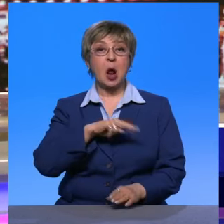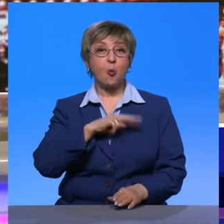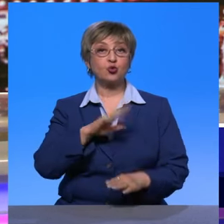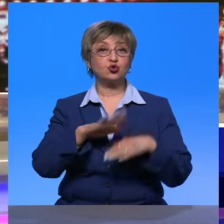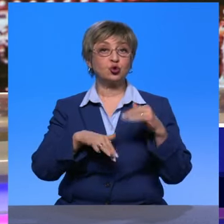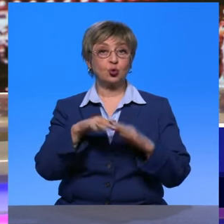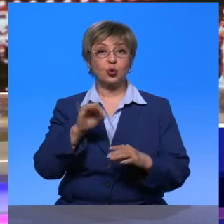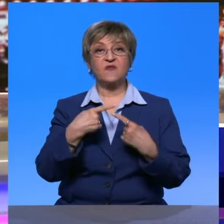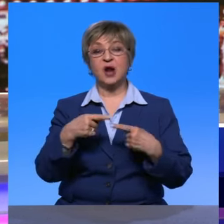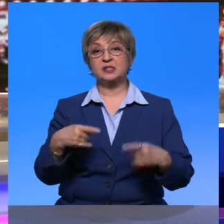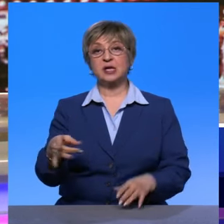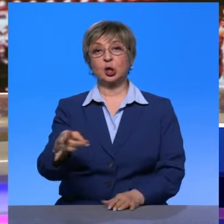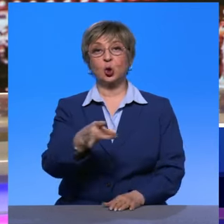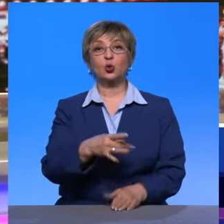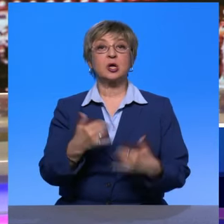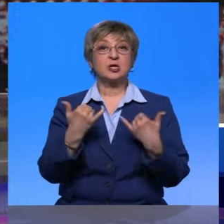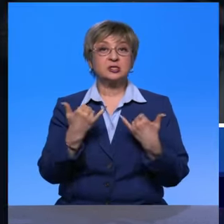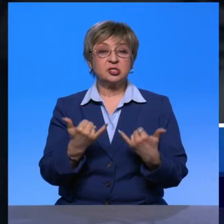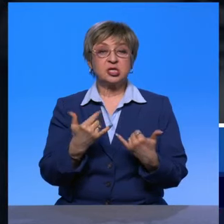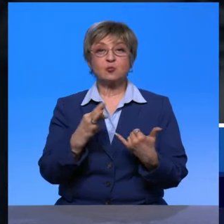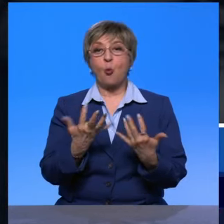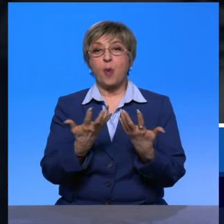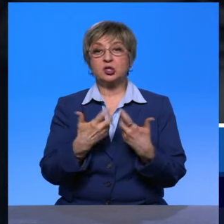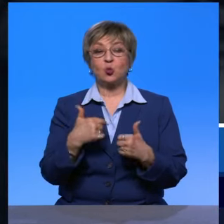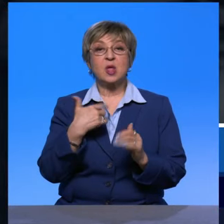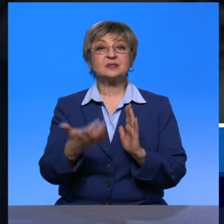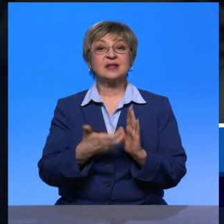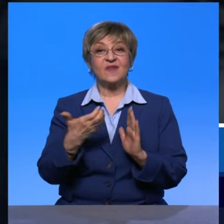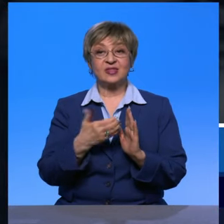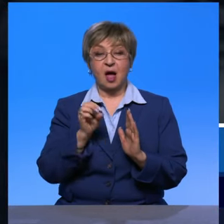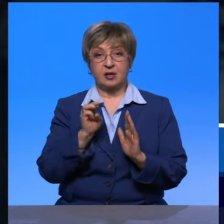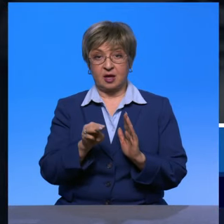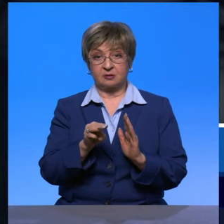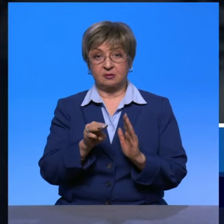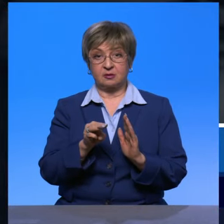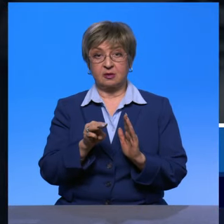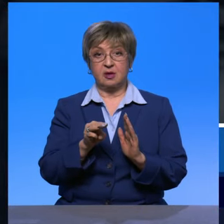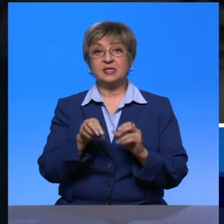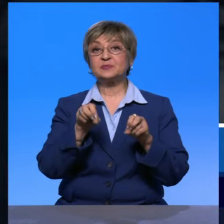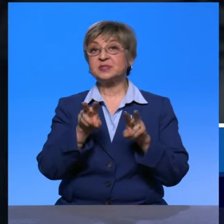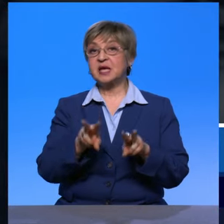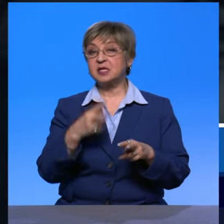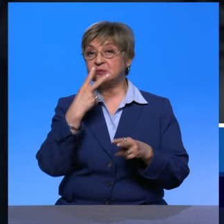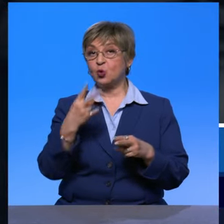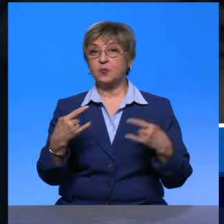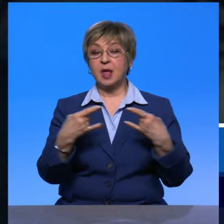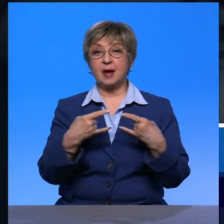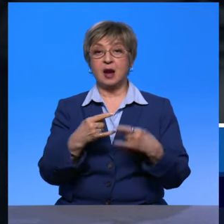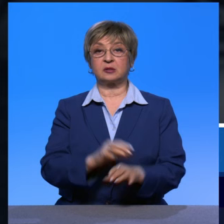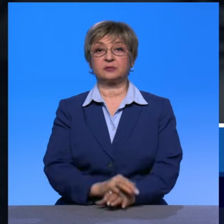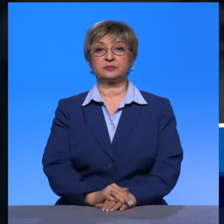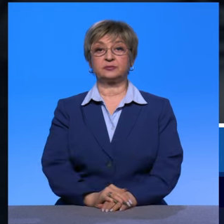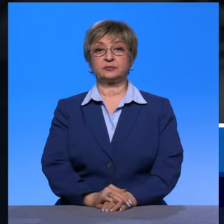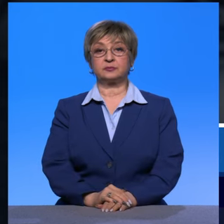регионах. Сейчас, по некоторым подсчетам, у нас не хватает почти 5 миллионов специалистов. На нехватку персонала, если